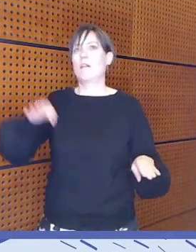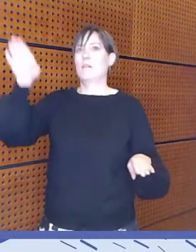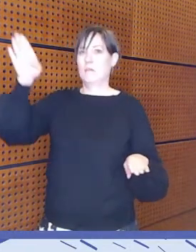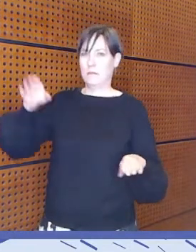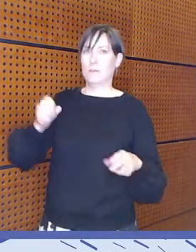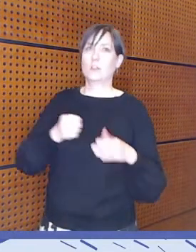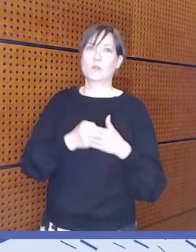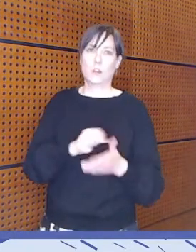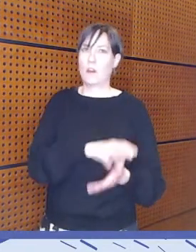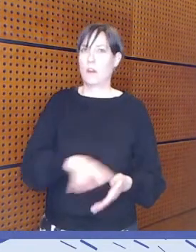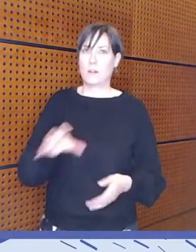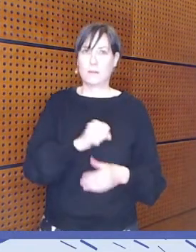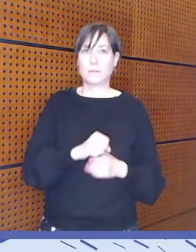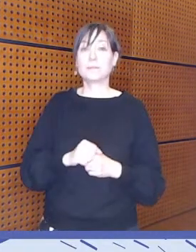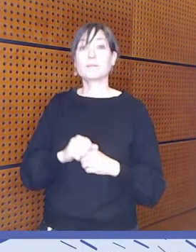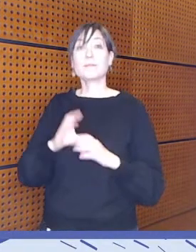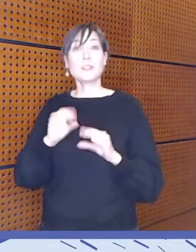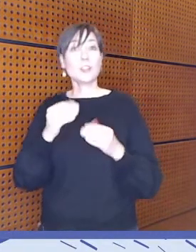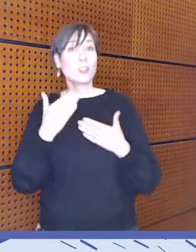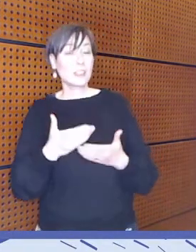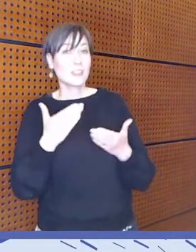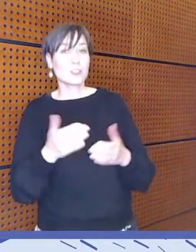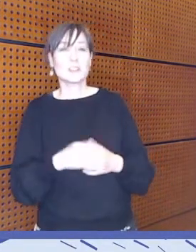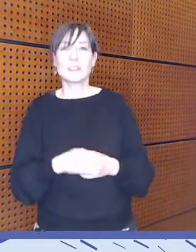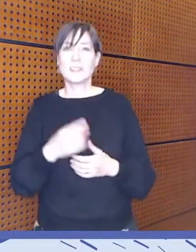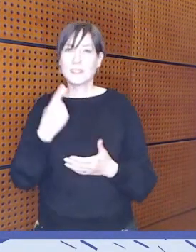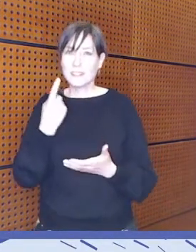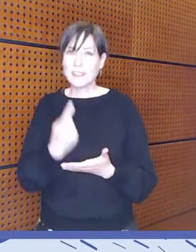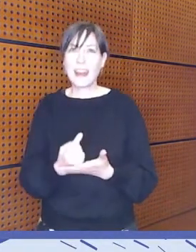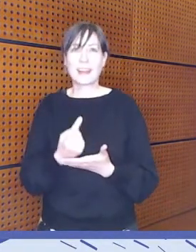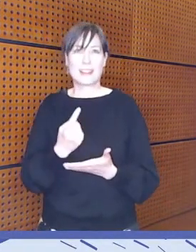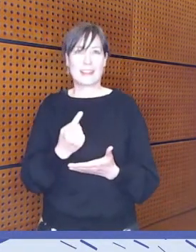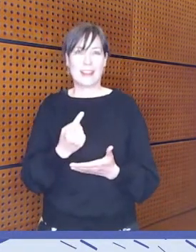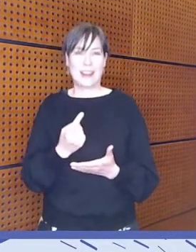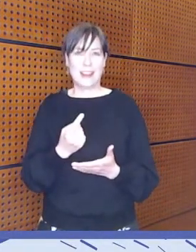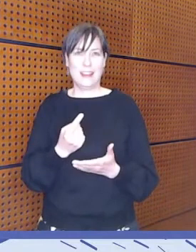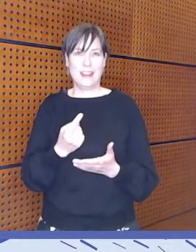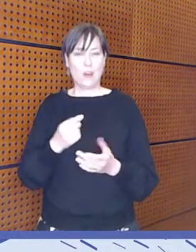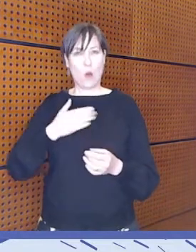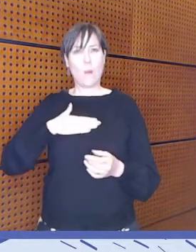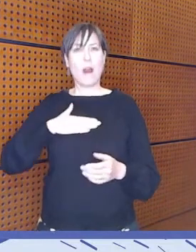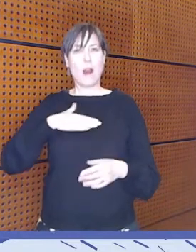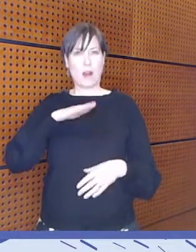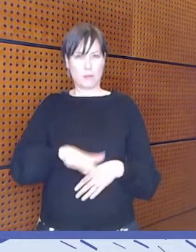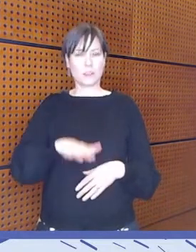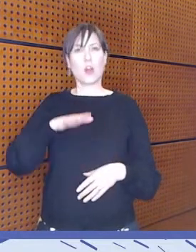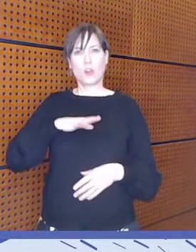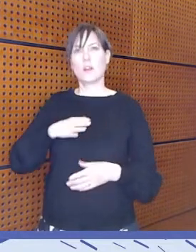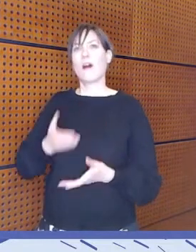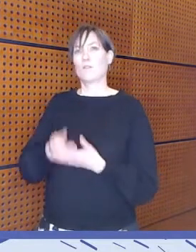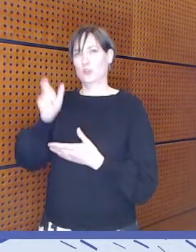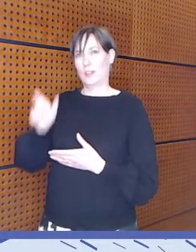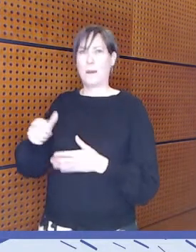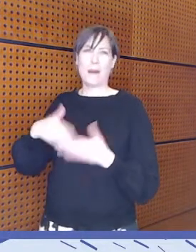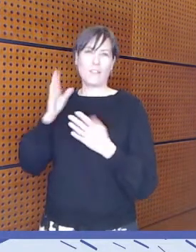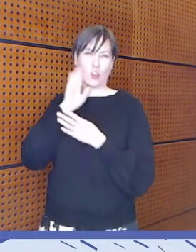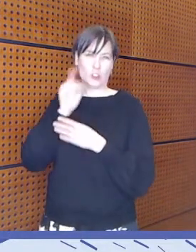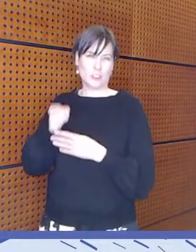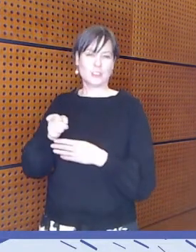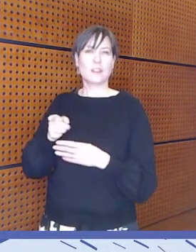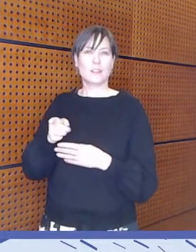Joo, kiitos. Tosi tärkeitä pointteja. Minulla on omalla lapsella avustaja päiväkodissa. Ja olisi